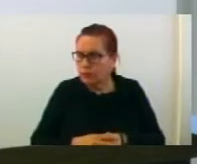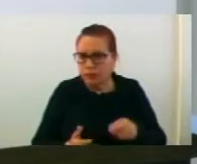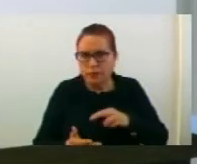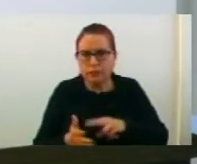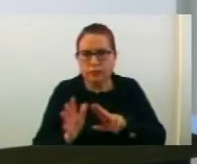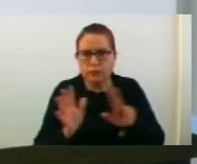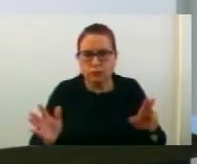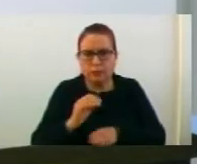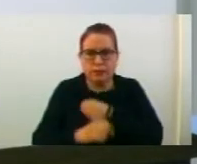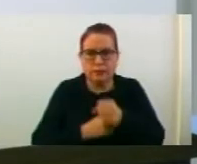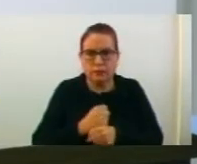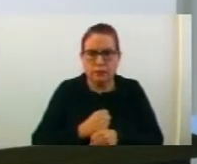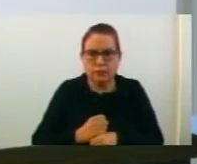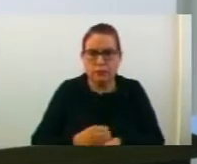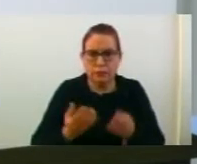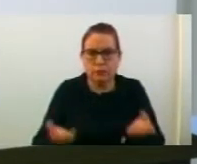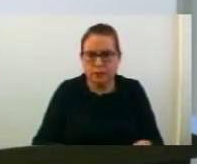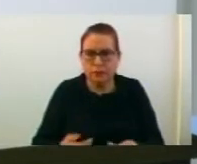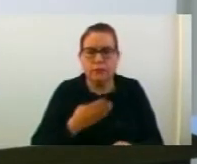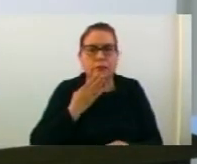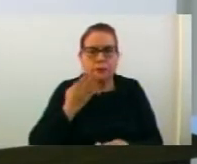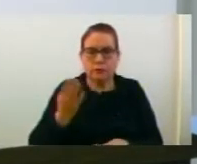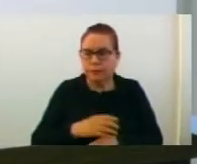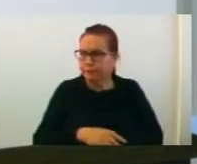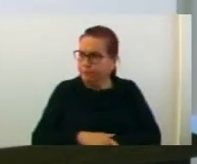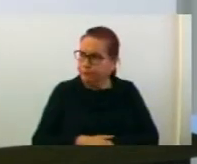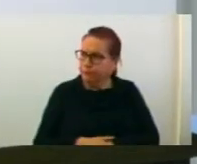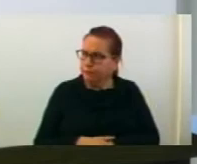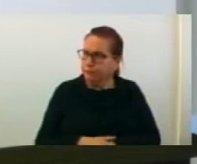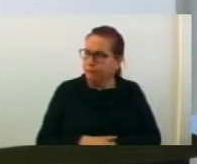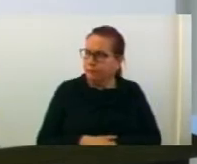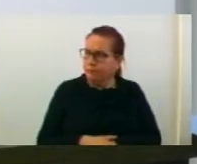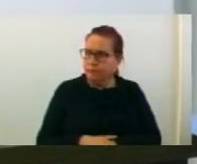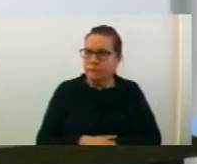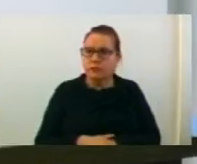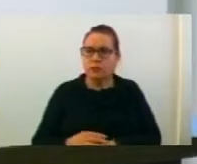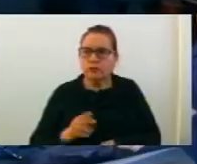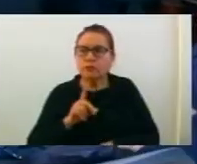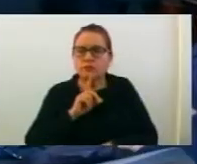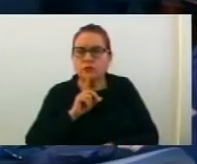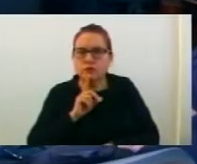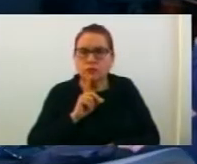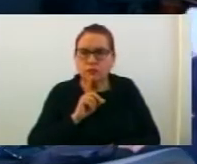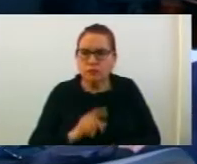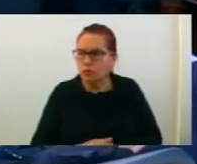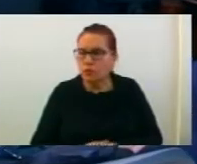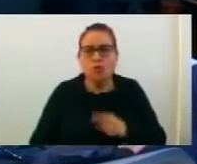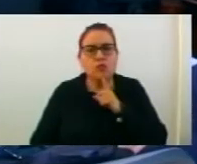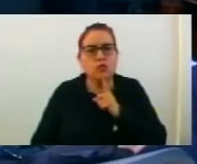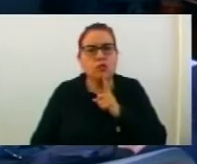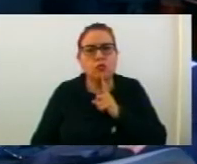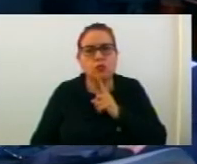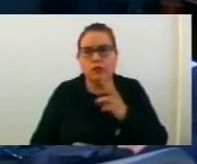година во предложението текст. Ви благодарам. Благодарам. Отворам претрас по предлог програмата и предлога от